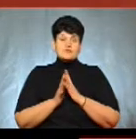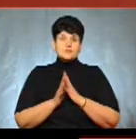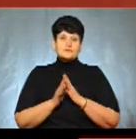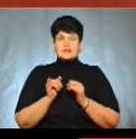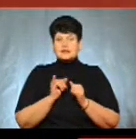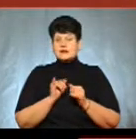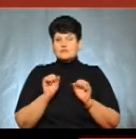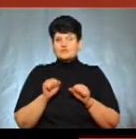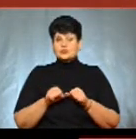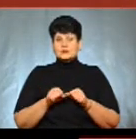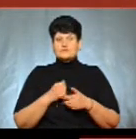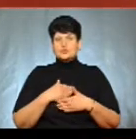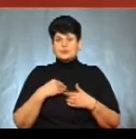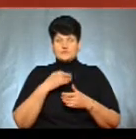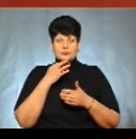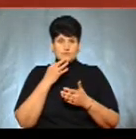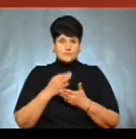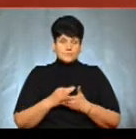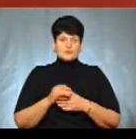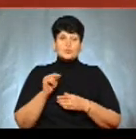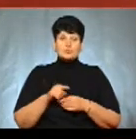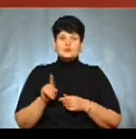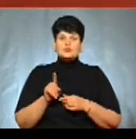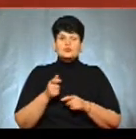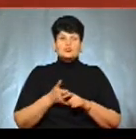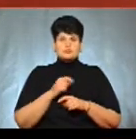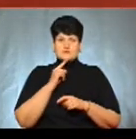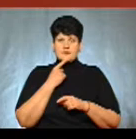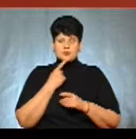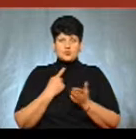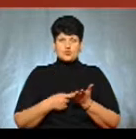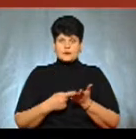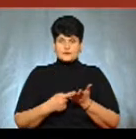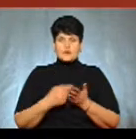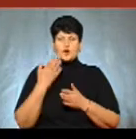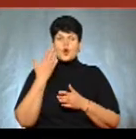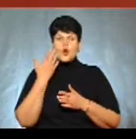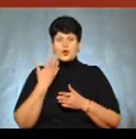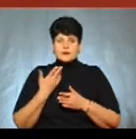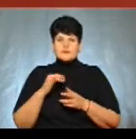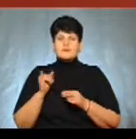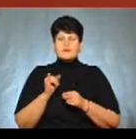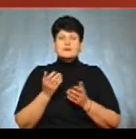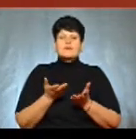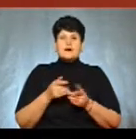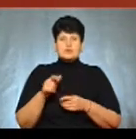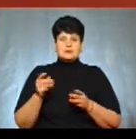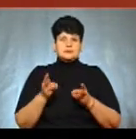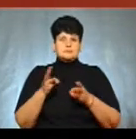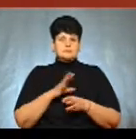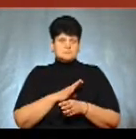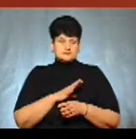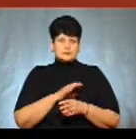можливо, уникають відповідальності, тому що дуже важко довести, коли саме і яка людина підпалила.